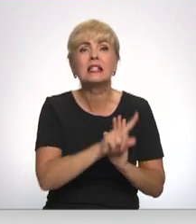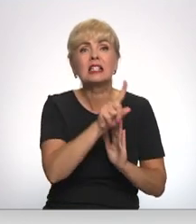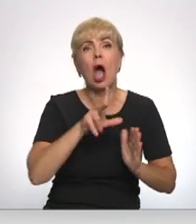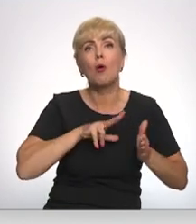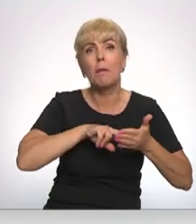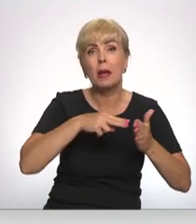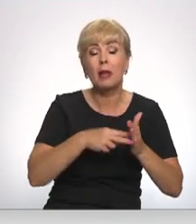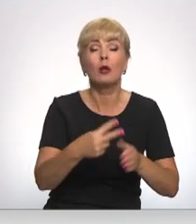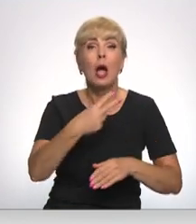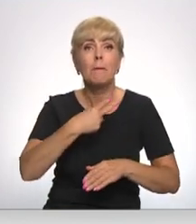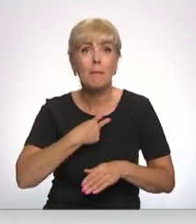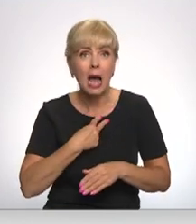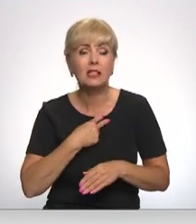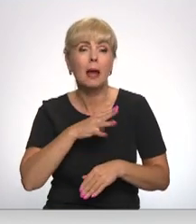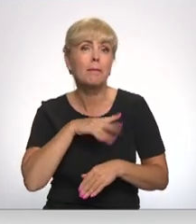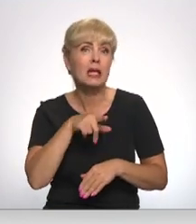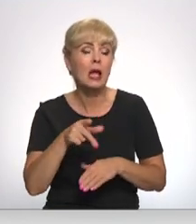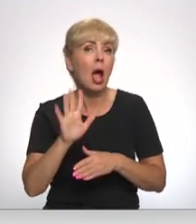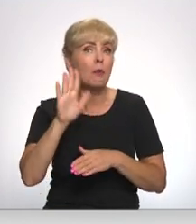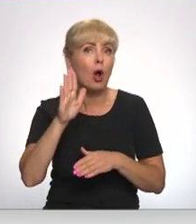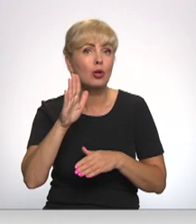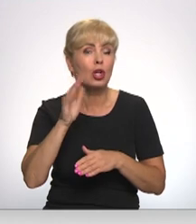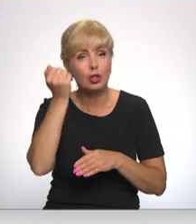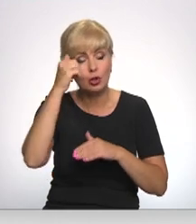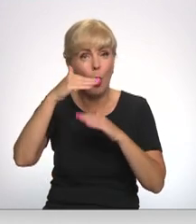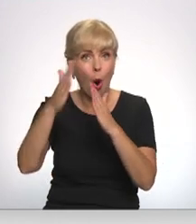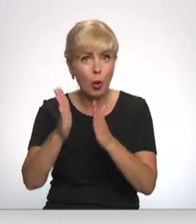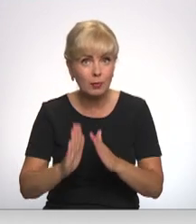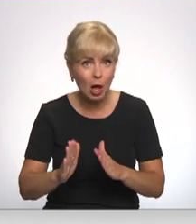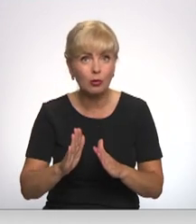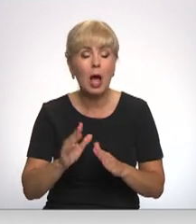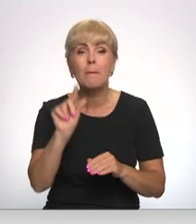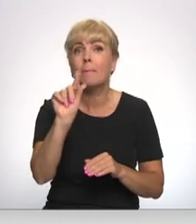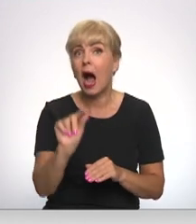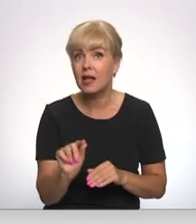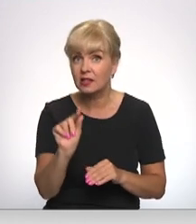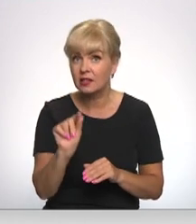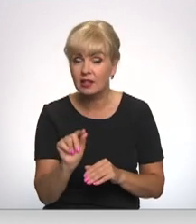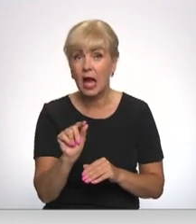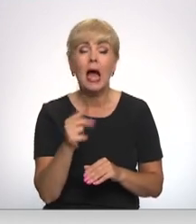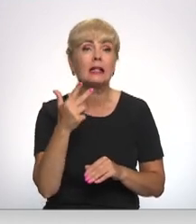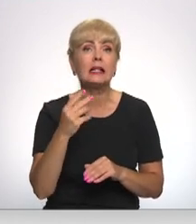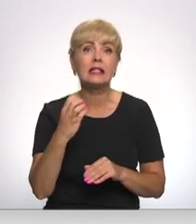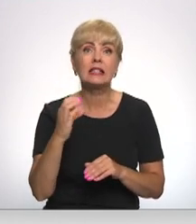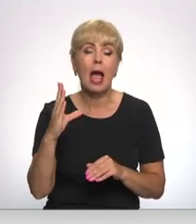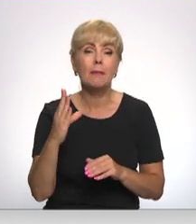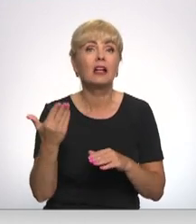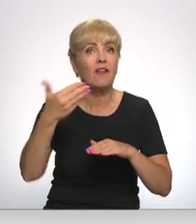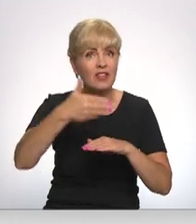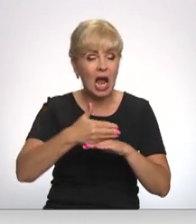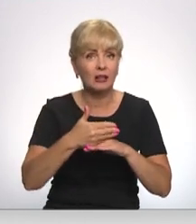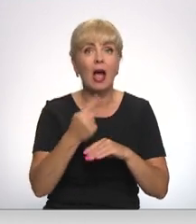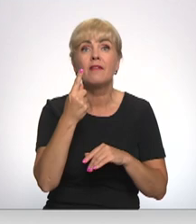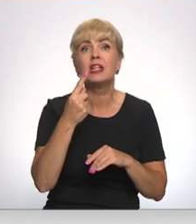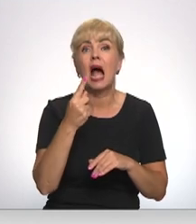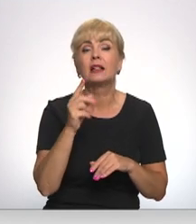Pārsteigums bijis arī tas, ka bronzas kultūrām patiesībā bronzas ir visai maz, un trīs centimetru vietā tām ir tikai bijis